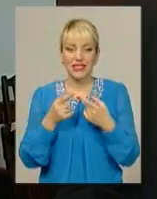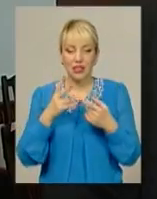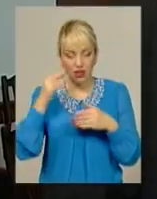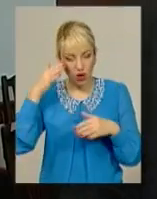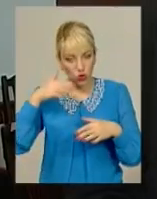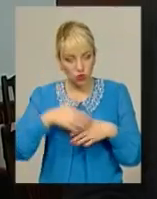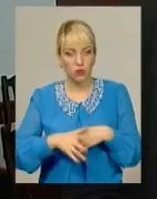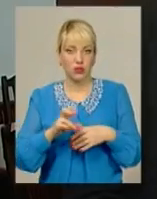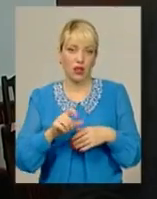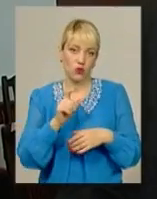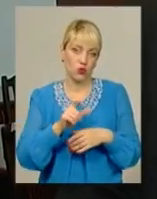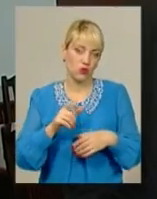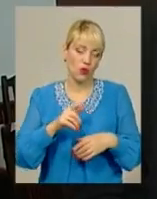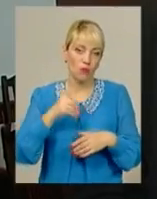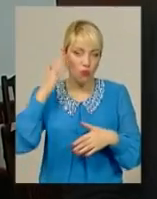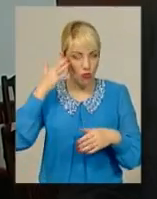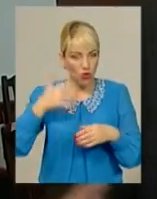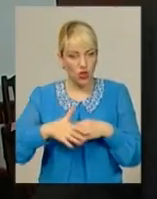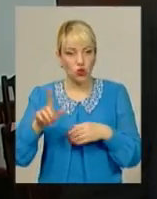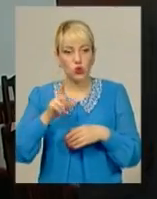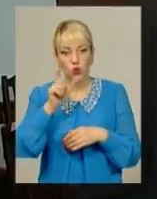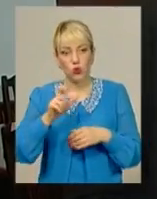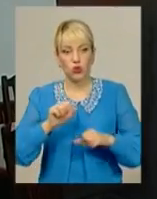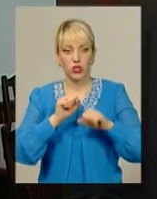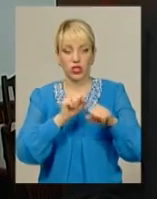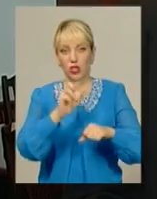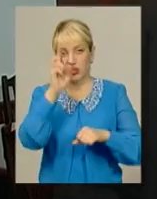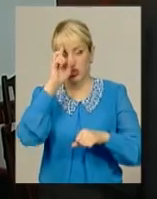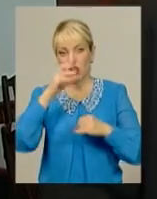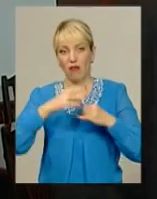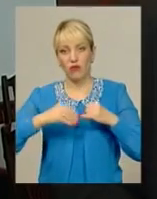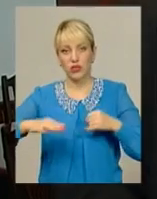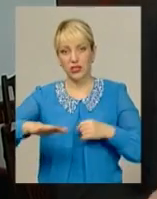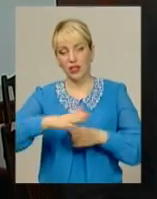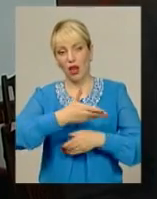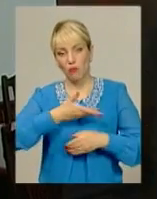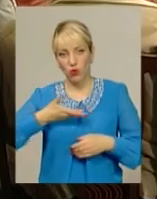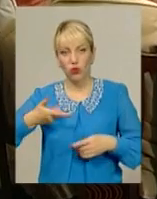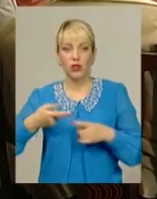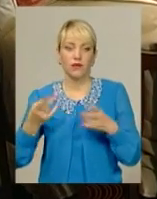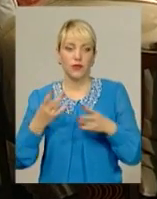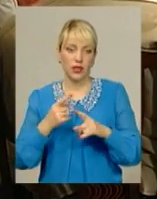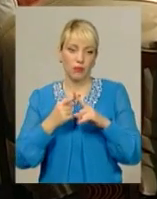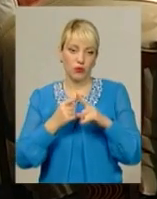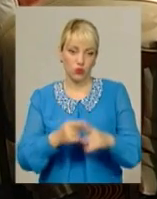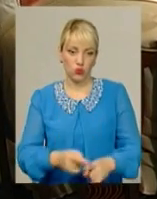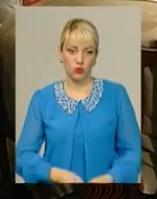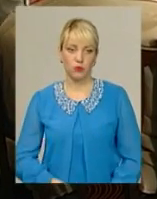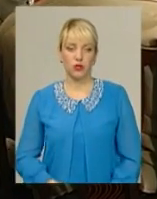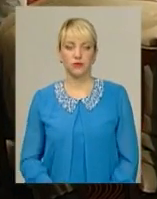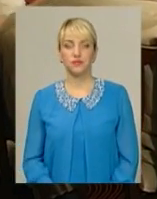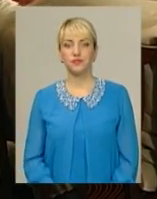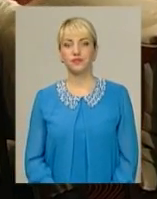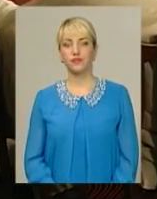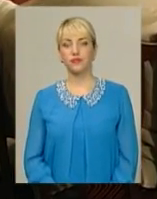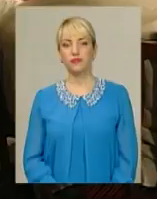на людському понятті, що люди захищали державу, люди захищали землю, що сьогодні треба піти на уступки. Анна Михайловська, Віктор Кривий